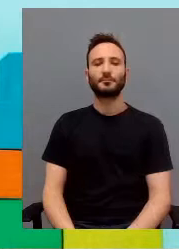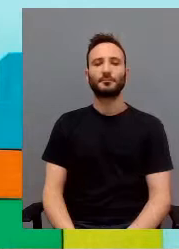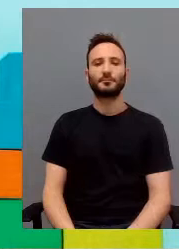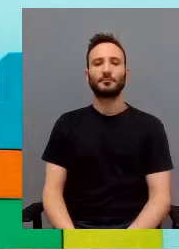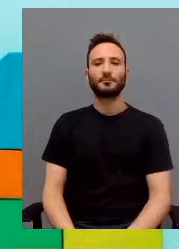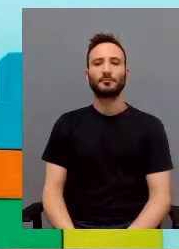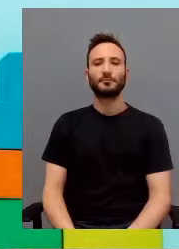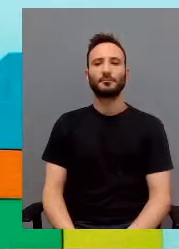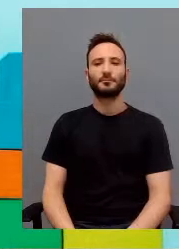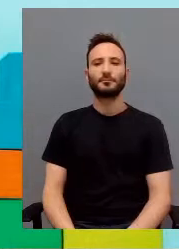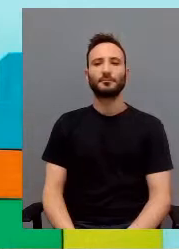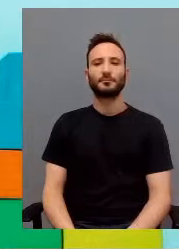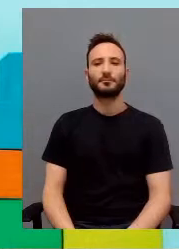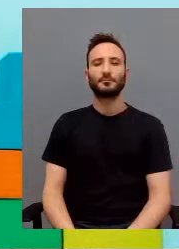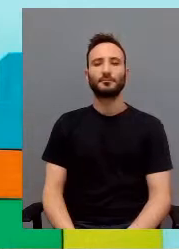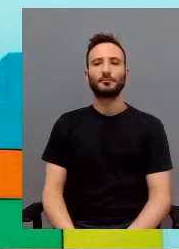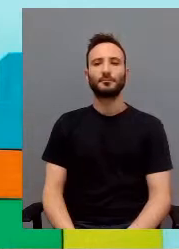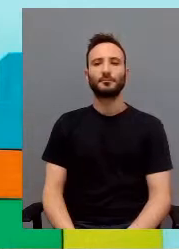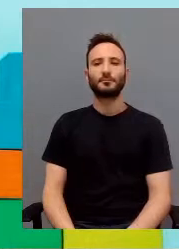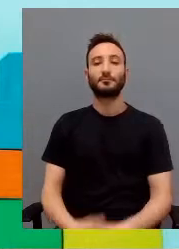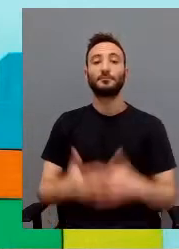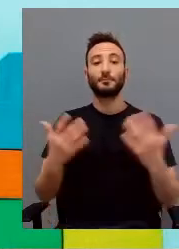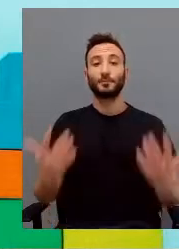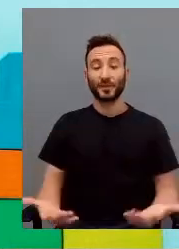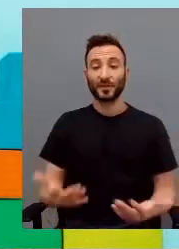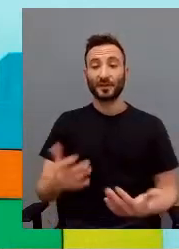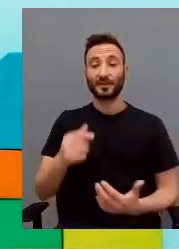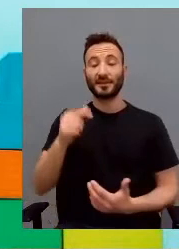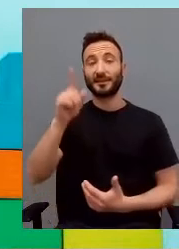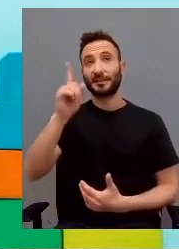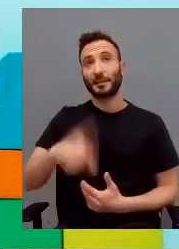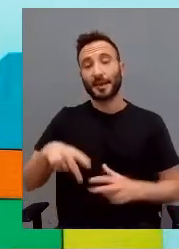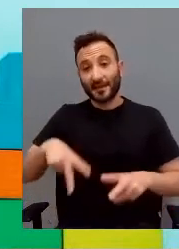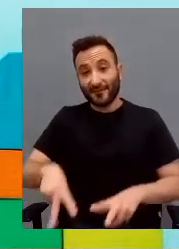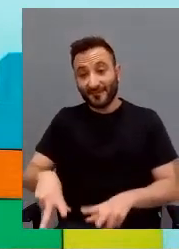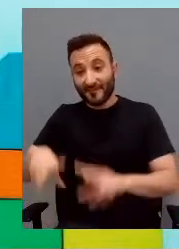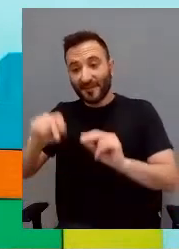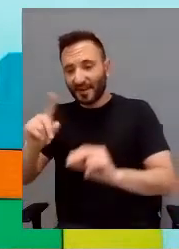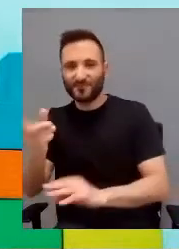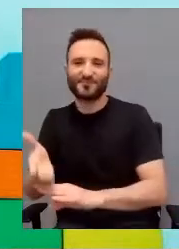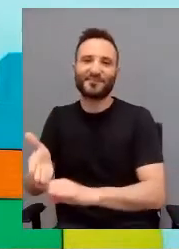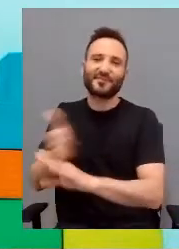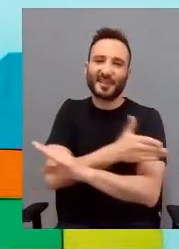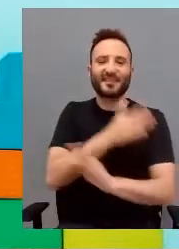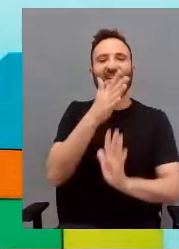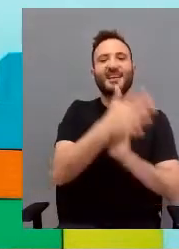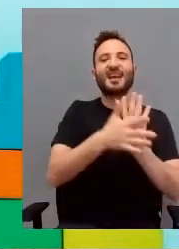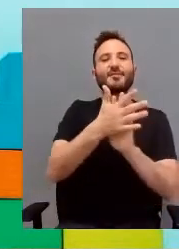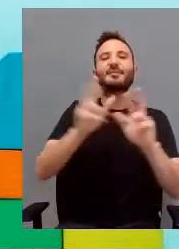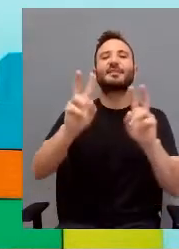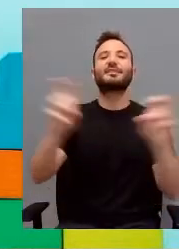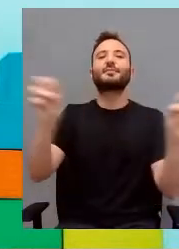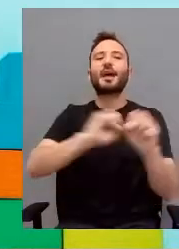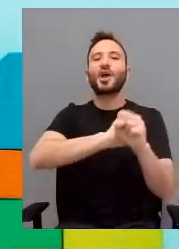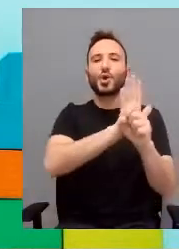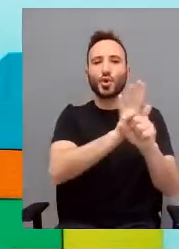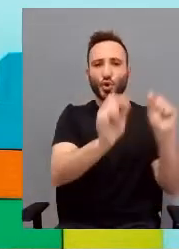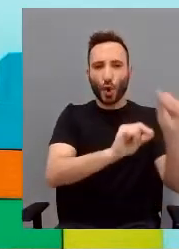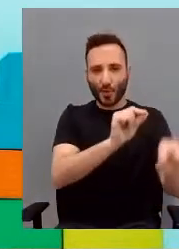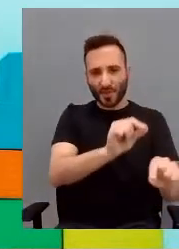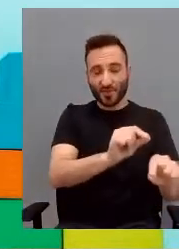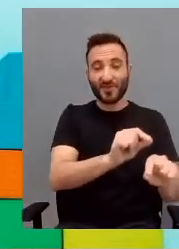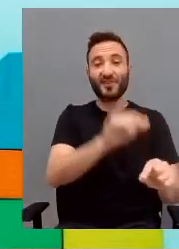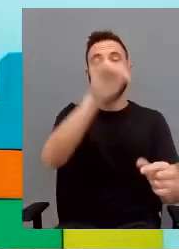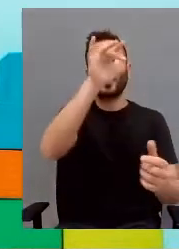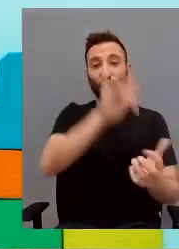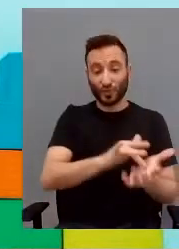pensato di vivere. Quindi non potevo terminare parlando della Covid-19 e di questo periodo che